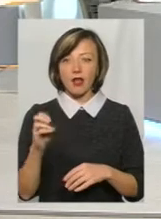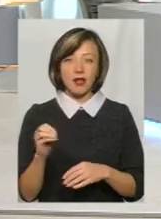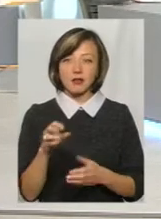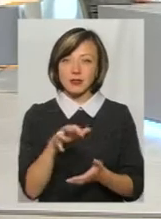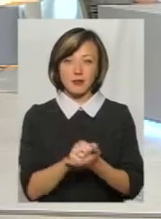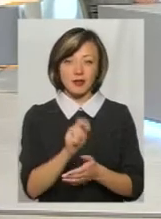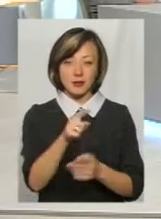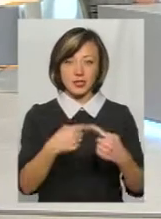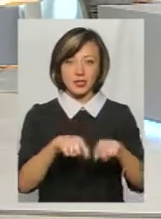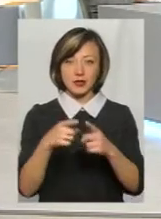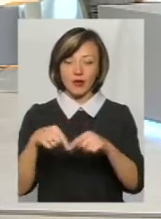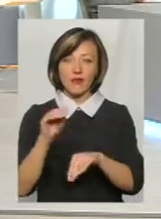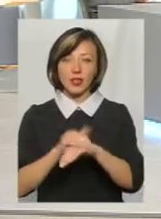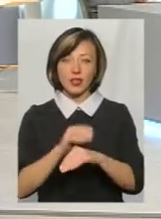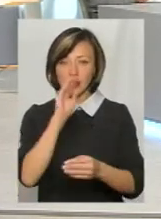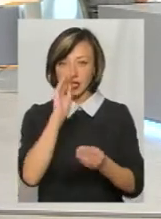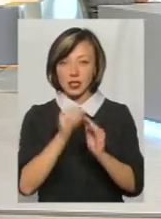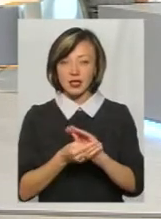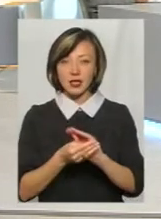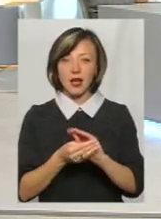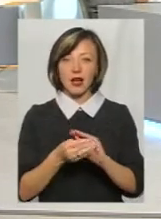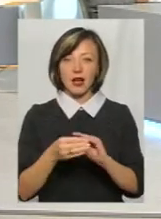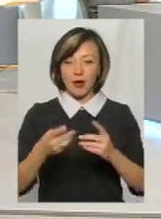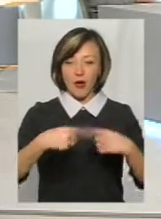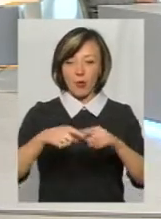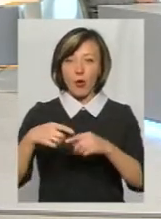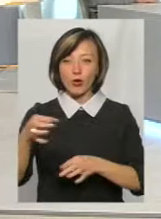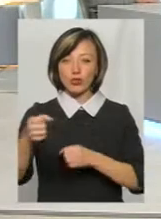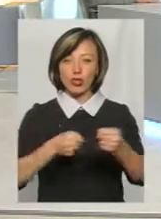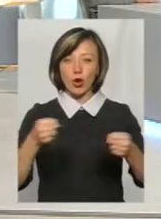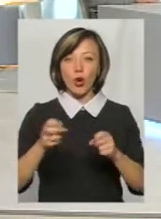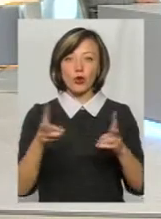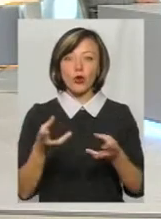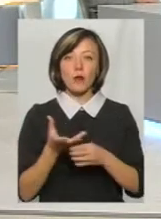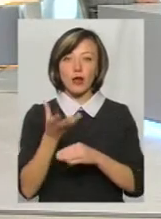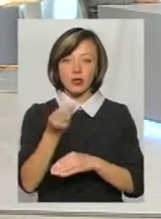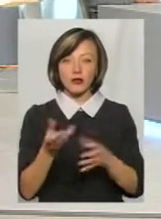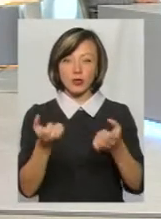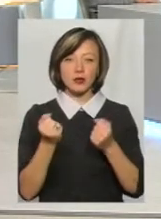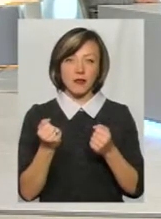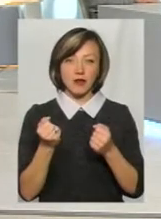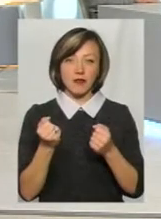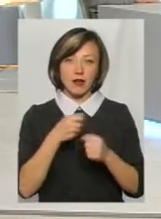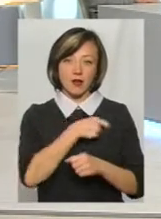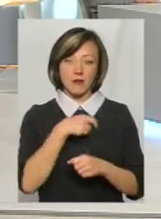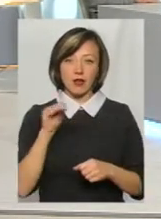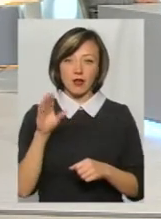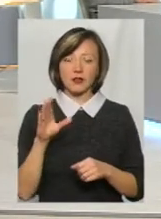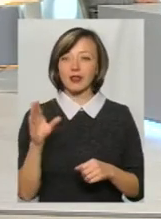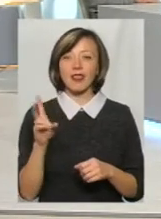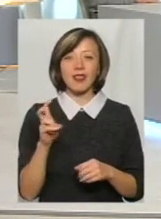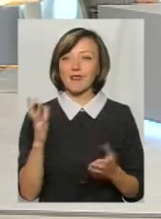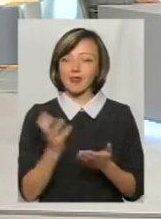займатися цими округами. Фактично скрита мажоритарка. Знову ж таки, хто платив, той отримав мандати. Ну, невдала система.